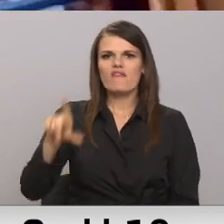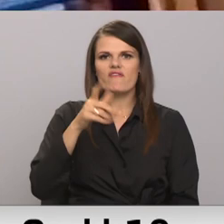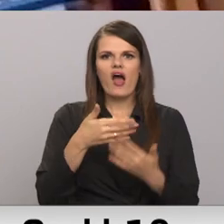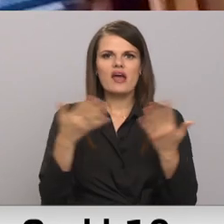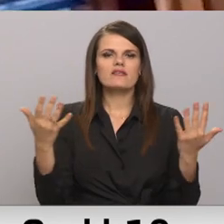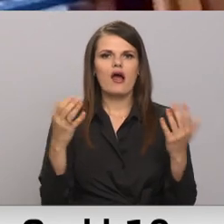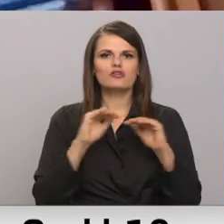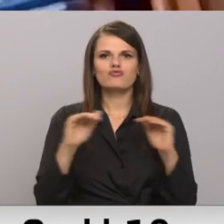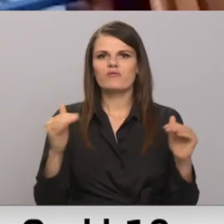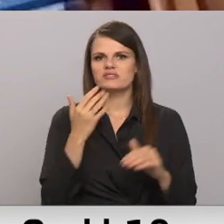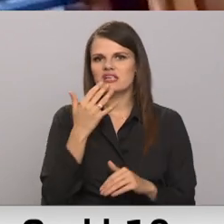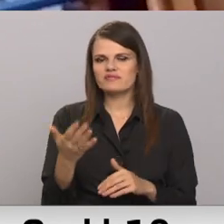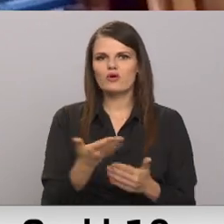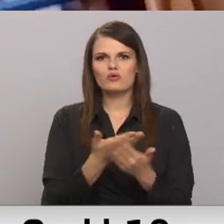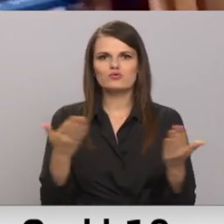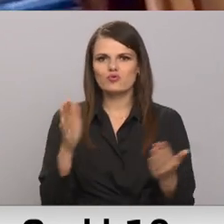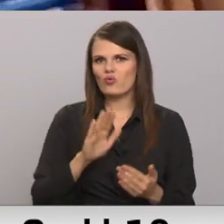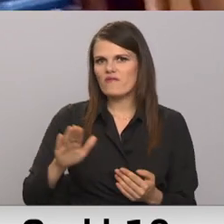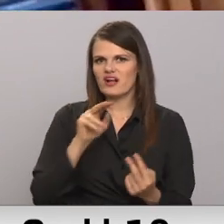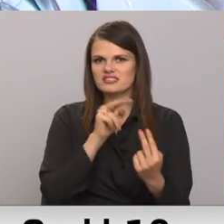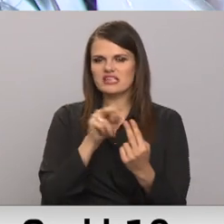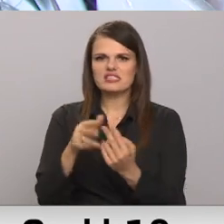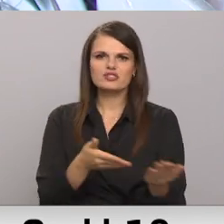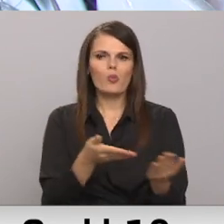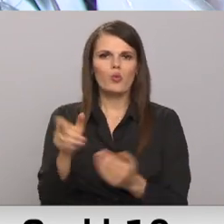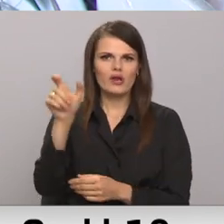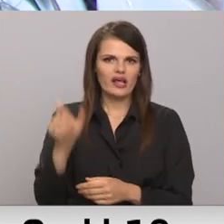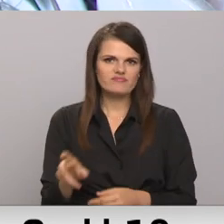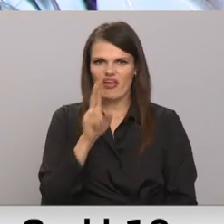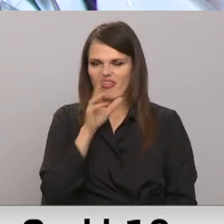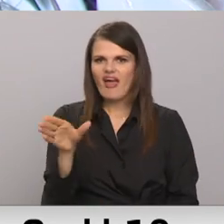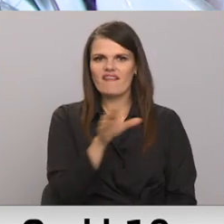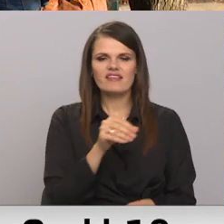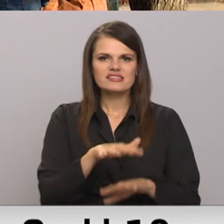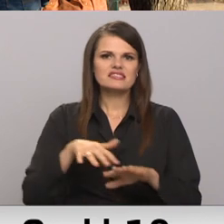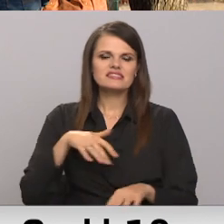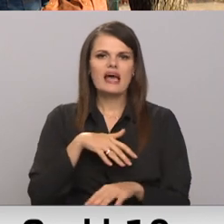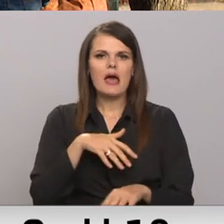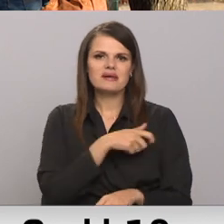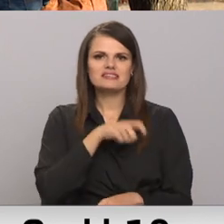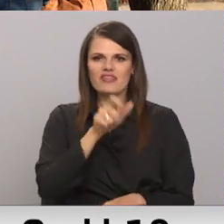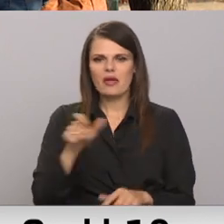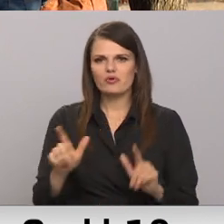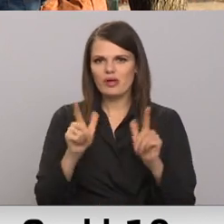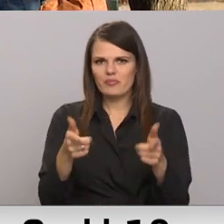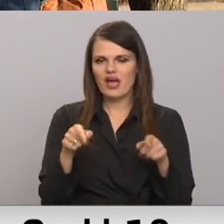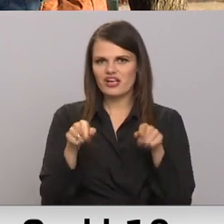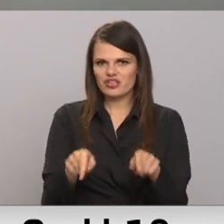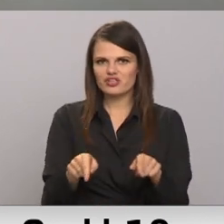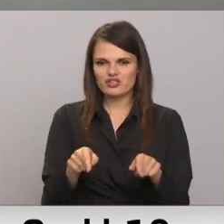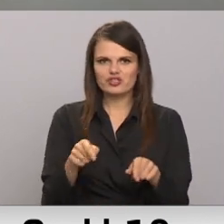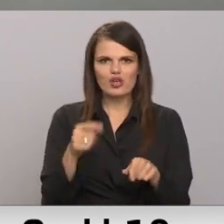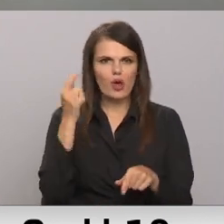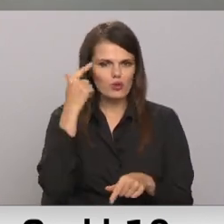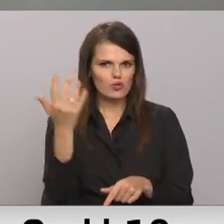valsts sazinās ar jebkūru iedzīvot. Ne visi saimskomisijas deputāti piekrīt šādai valodas likumi interpretācijai.